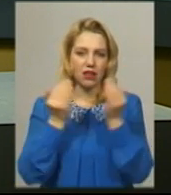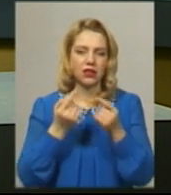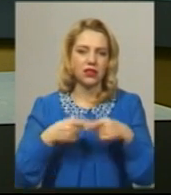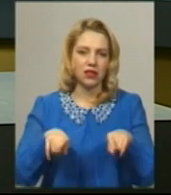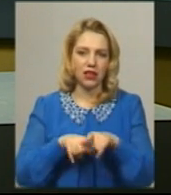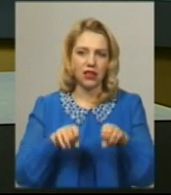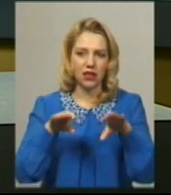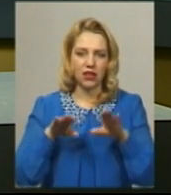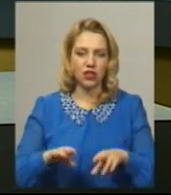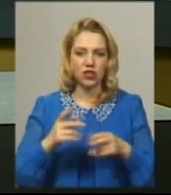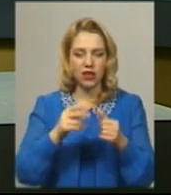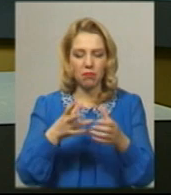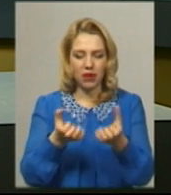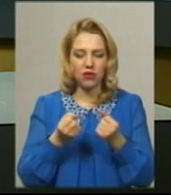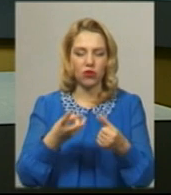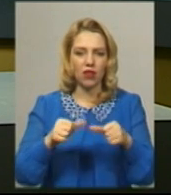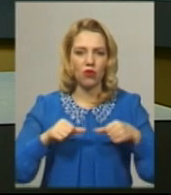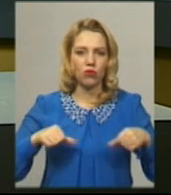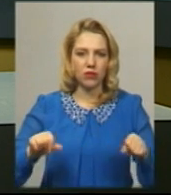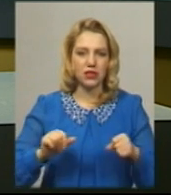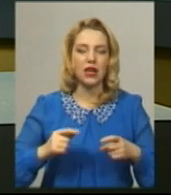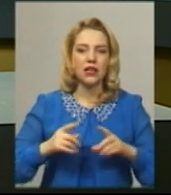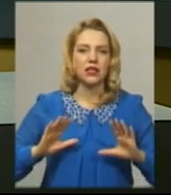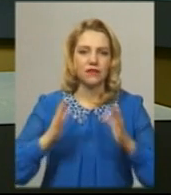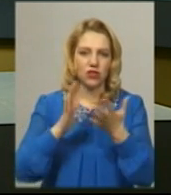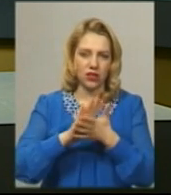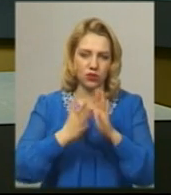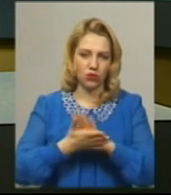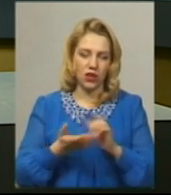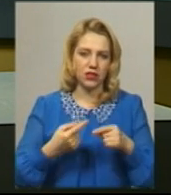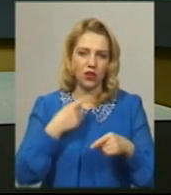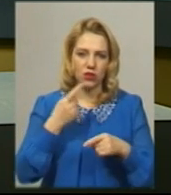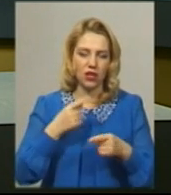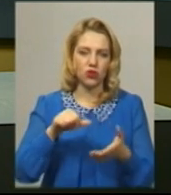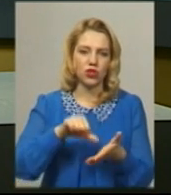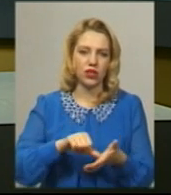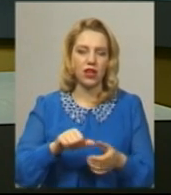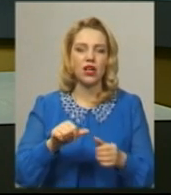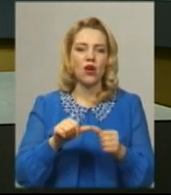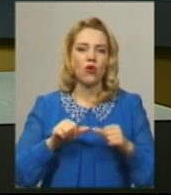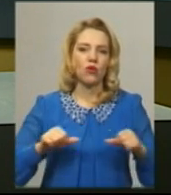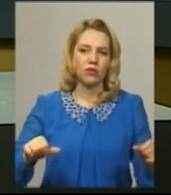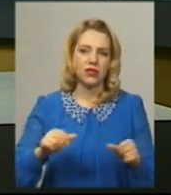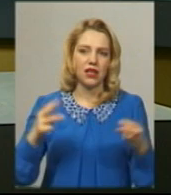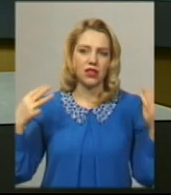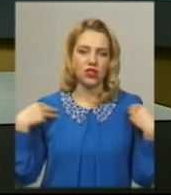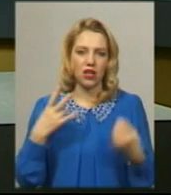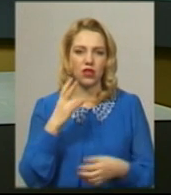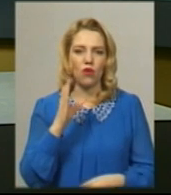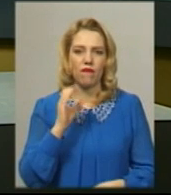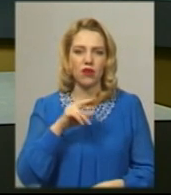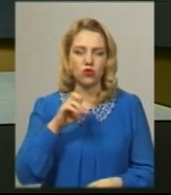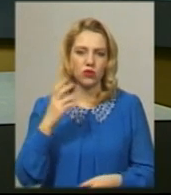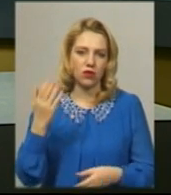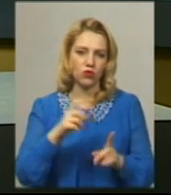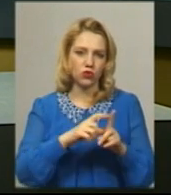комісії із техногенної безпеки та надзвичайних ситуацій, каже член комісії, начальник управління ЖКГ Василь Новачок. За